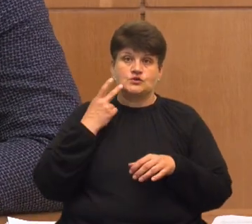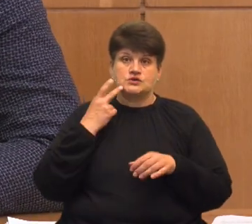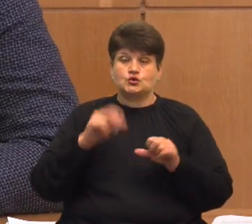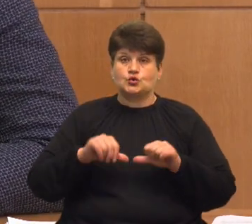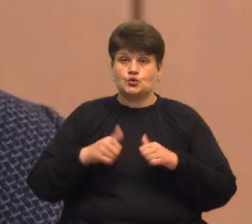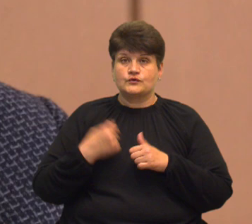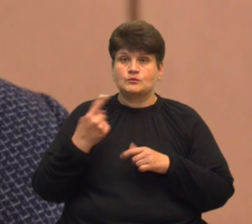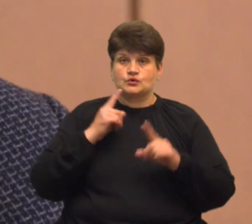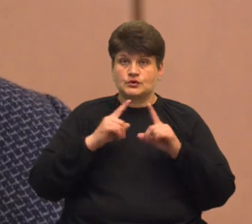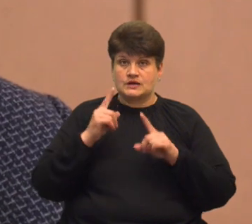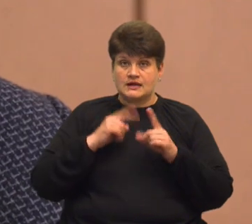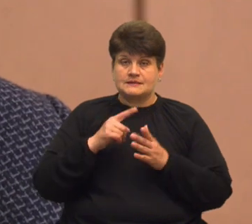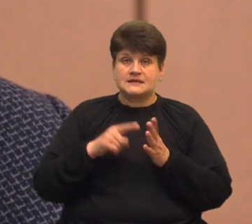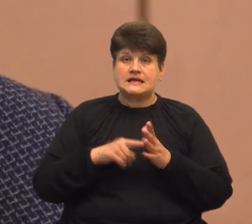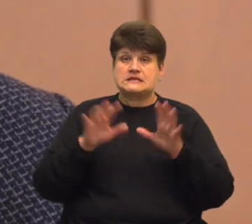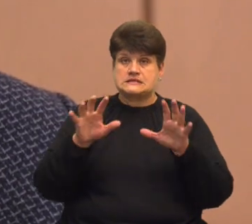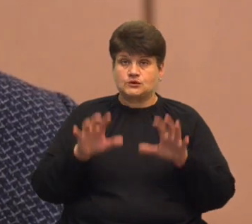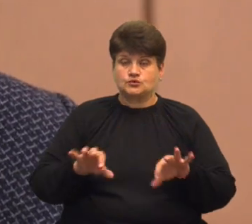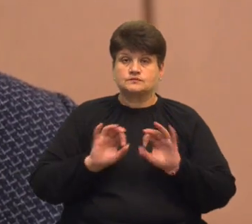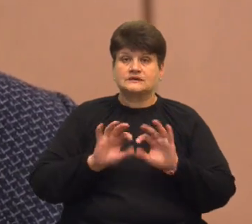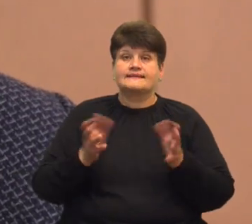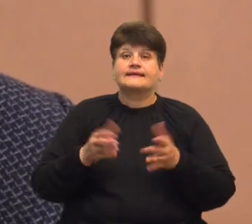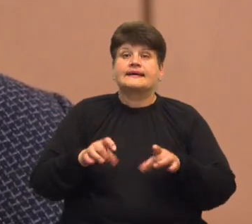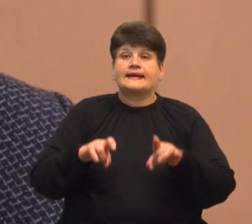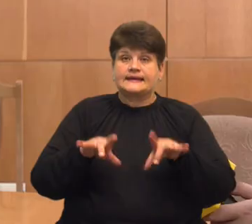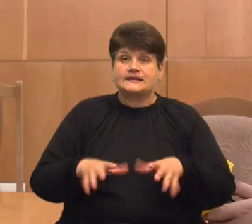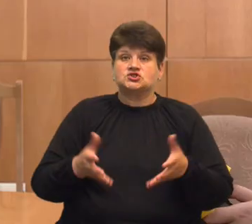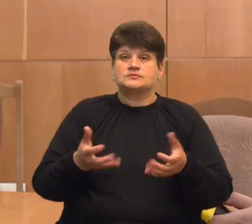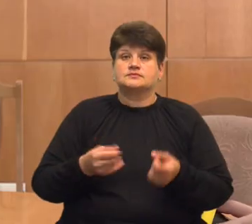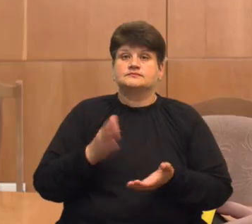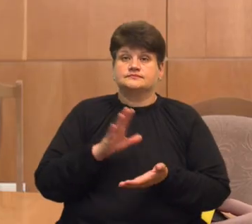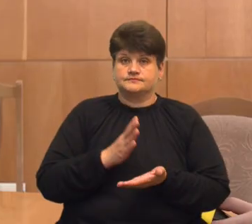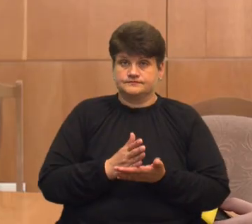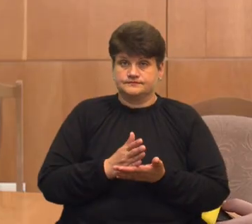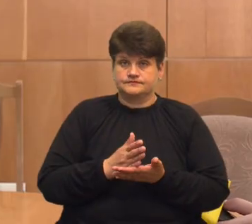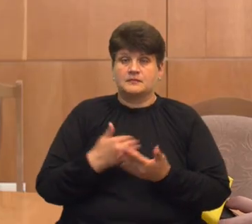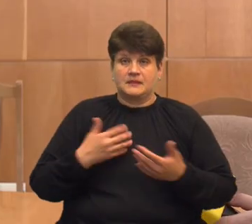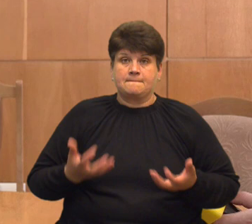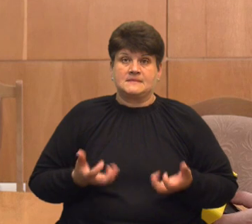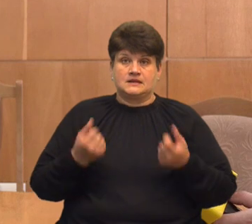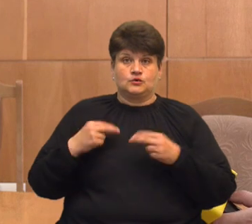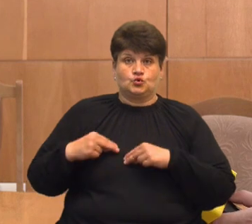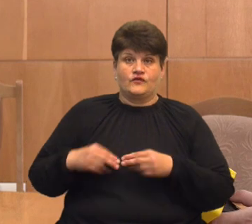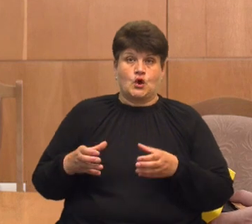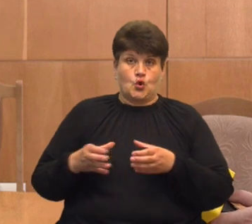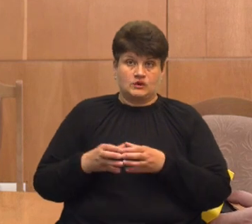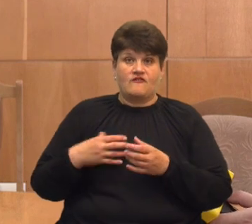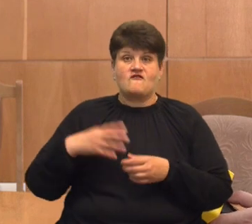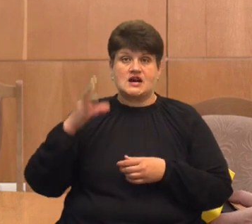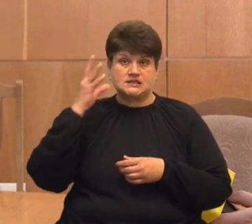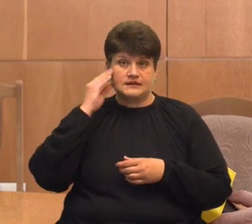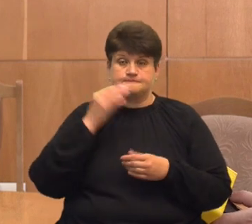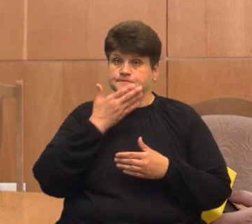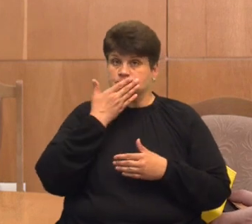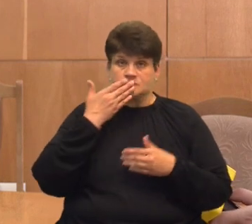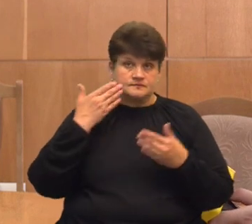питань законності Олег Сиротюк розповів, яке рішення прийняли. Ми підтримали трудовий колектив, ми вважаємо, що немає